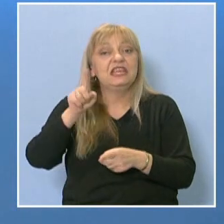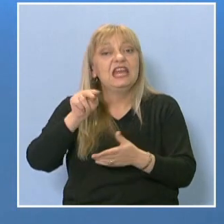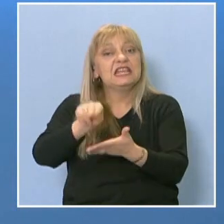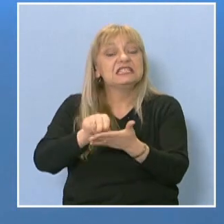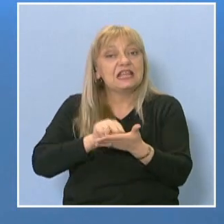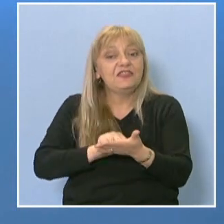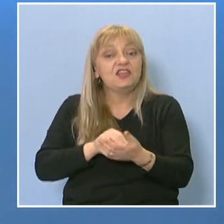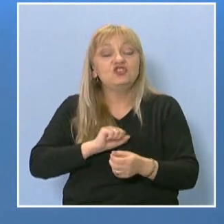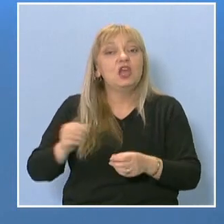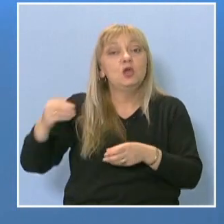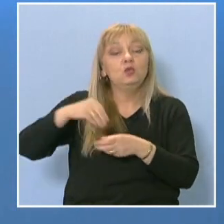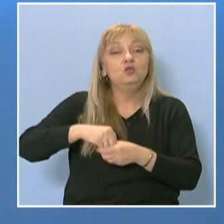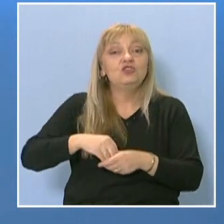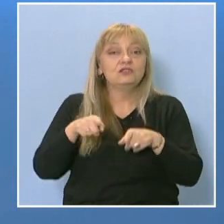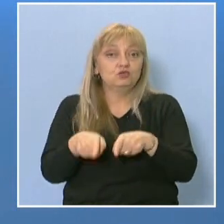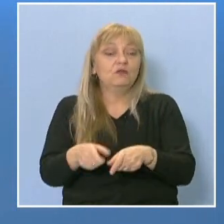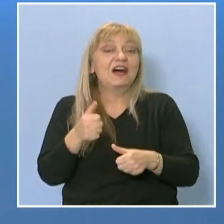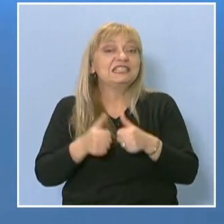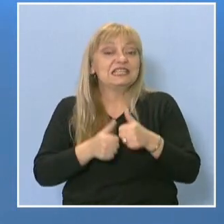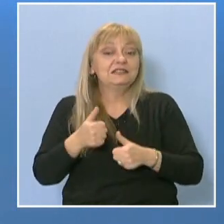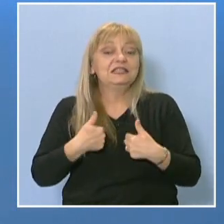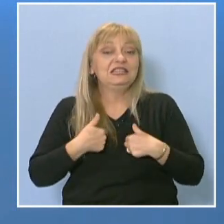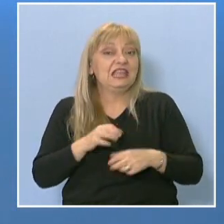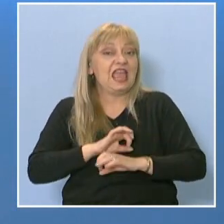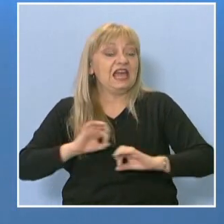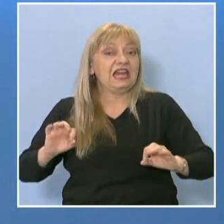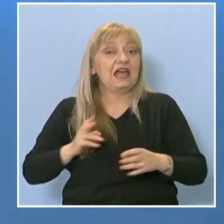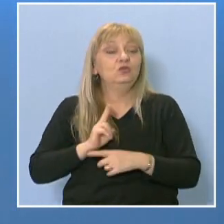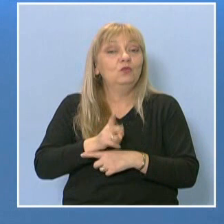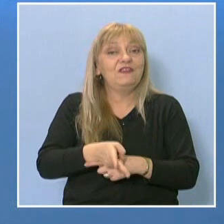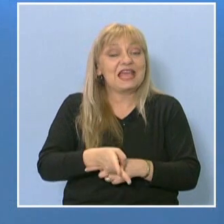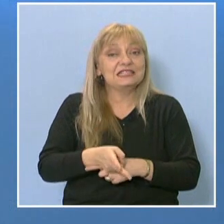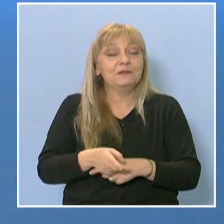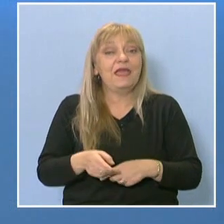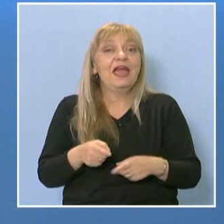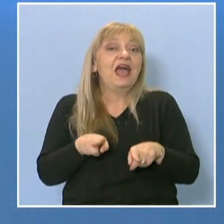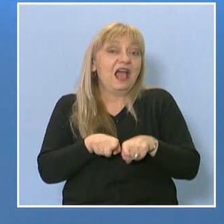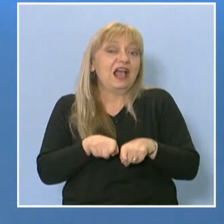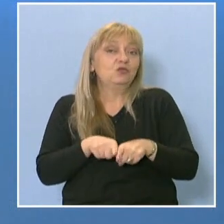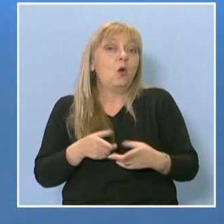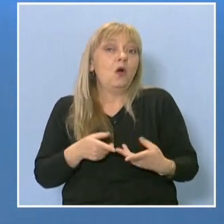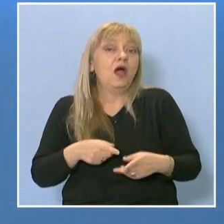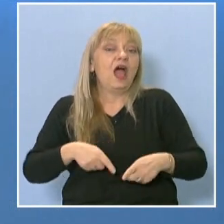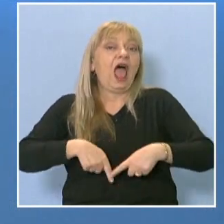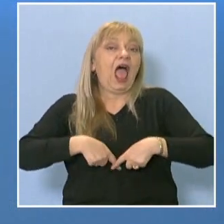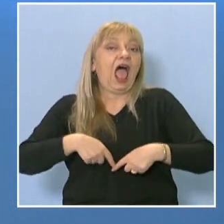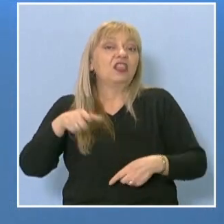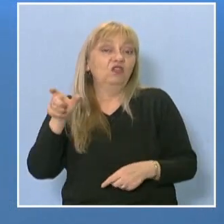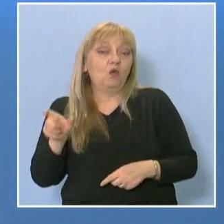участието ни в това състезание. Ние реално влязохме в ролята на адвокати и